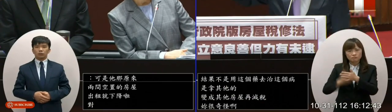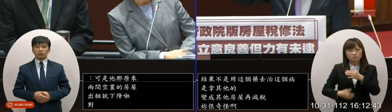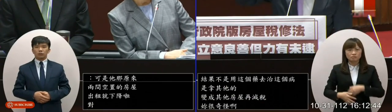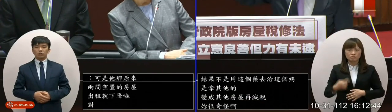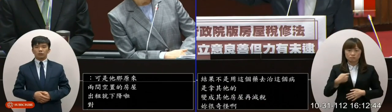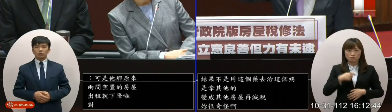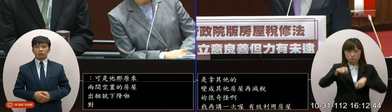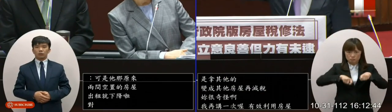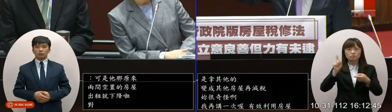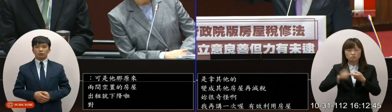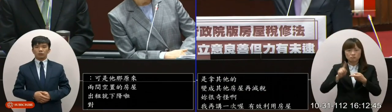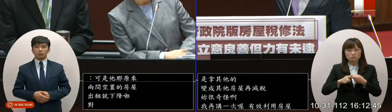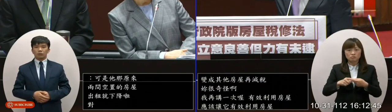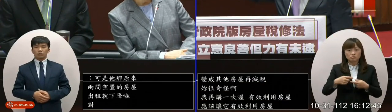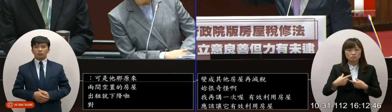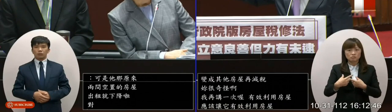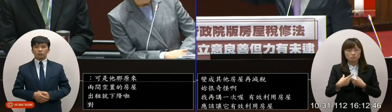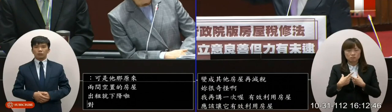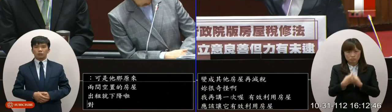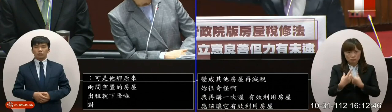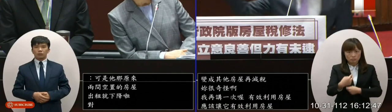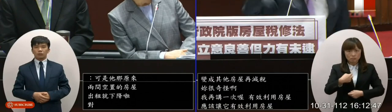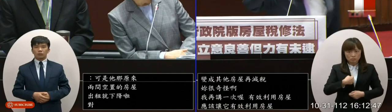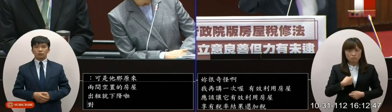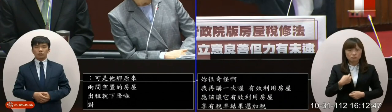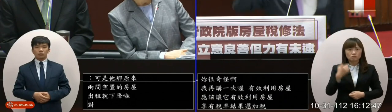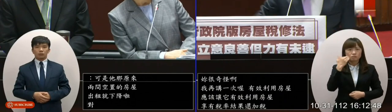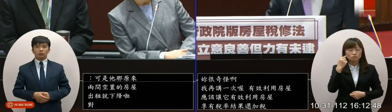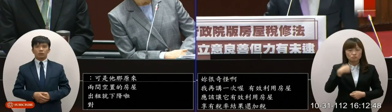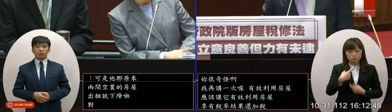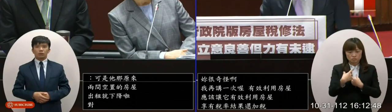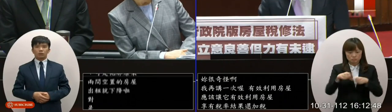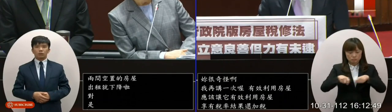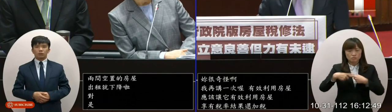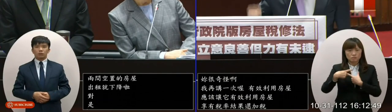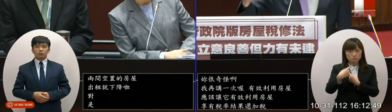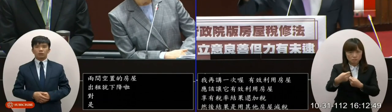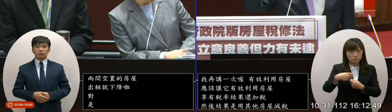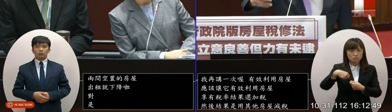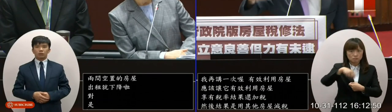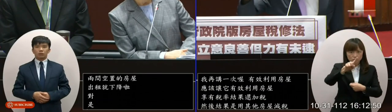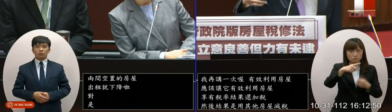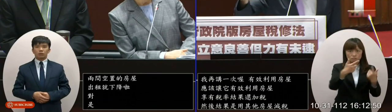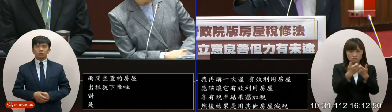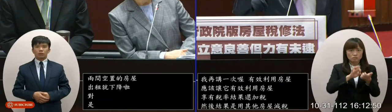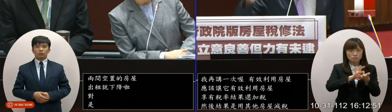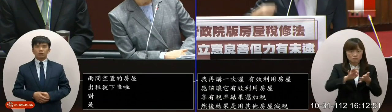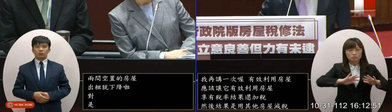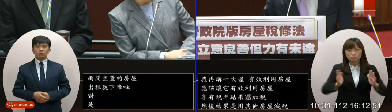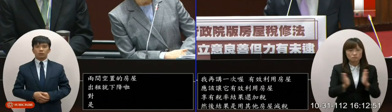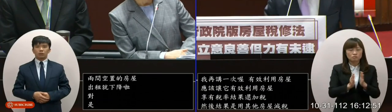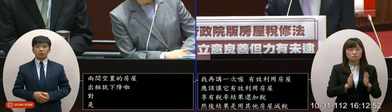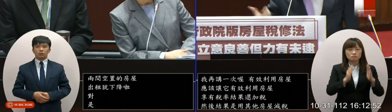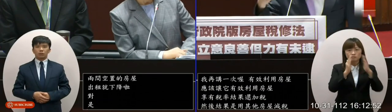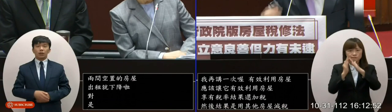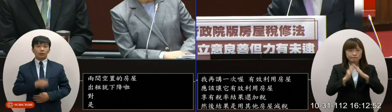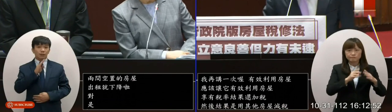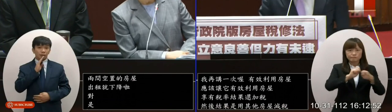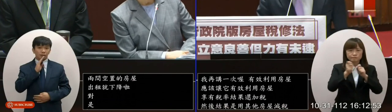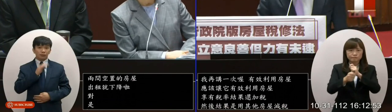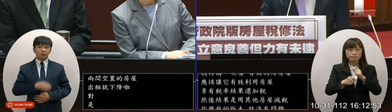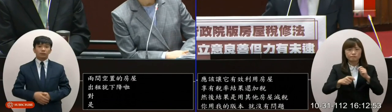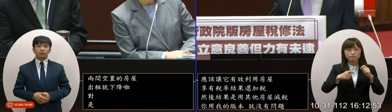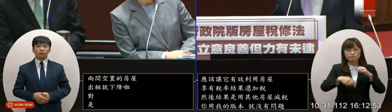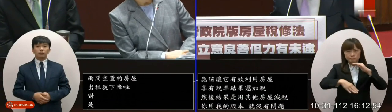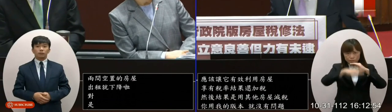維持在全國歸戶全數累進的高稅率你只要一拿出來做有效房屋利用的時候馬上就適用有效房屋的單一稅率是啊我再講